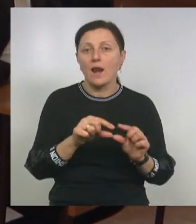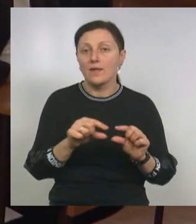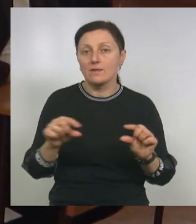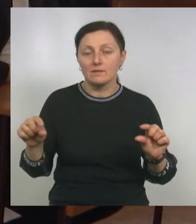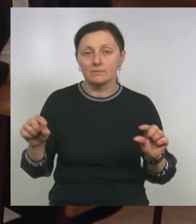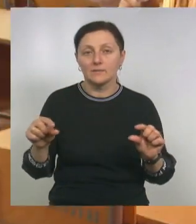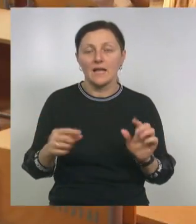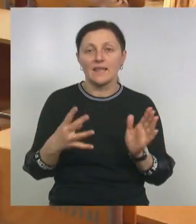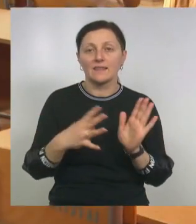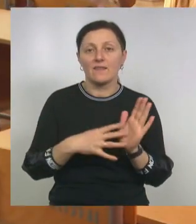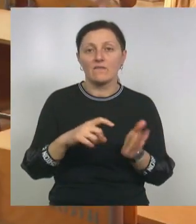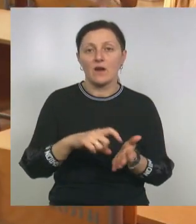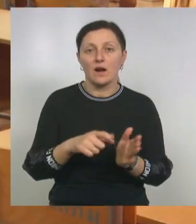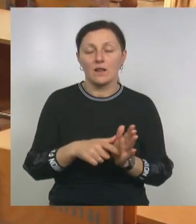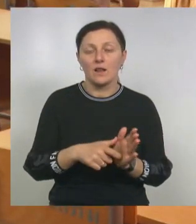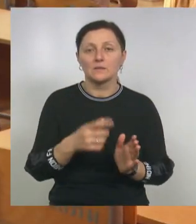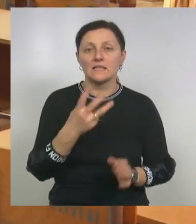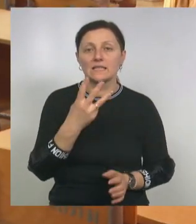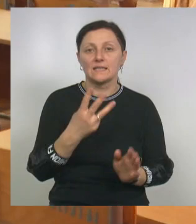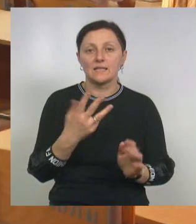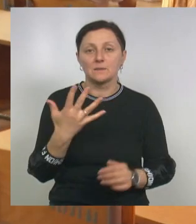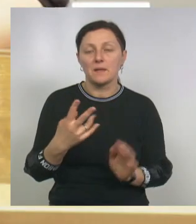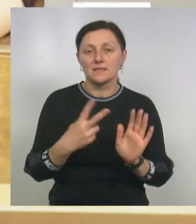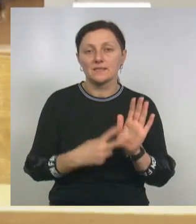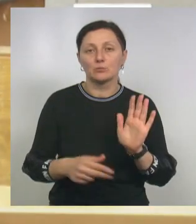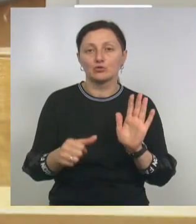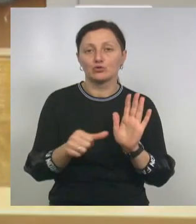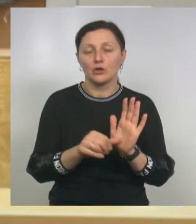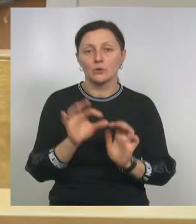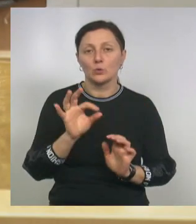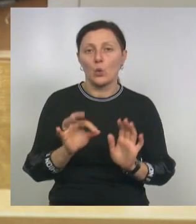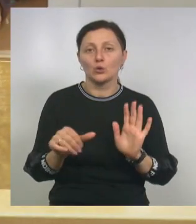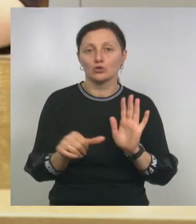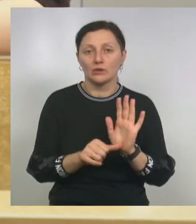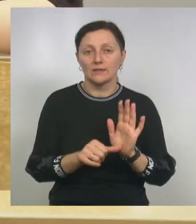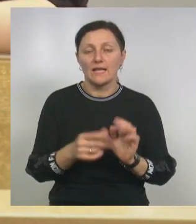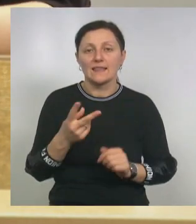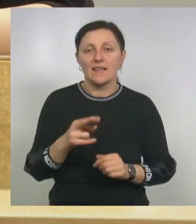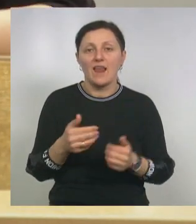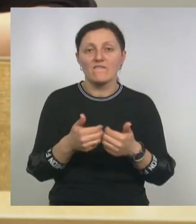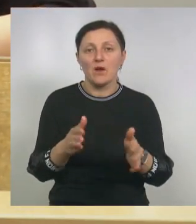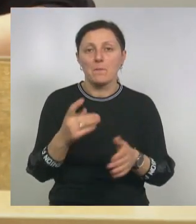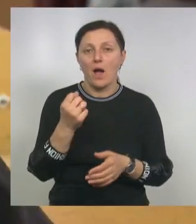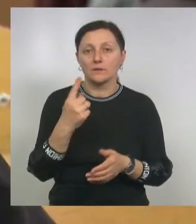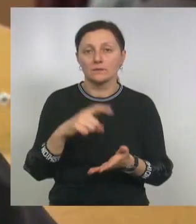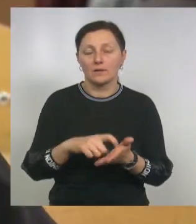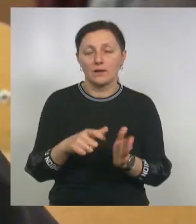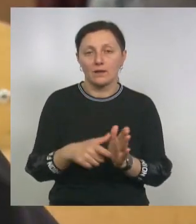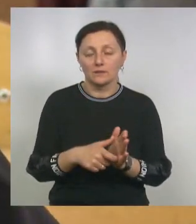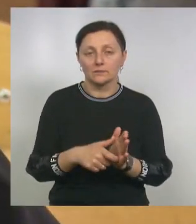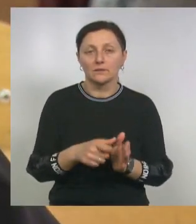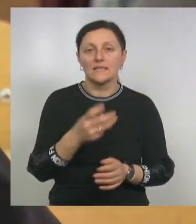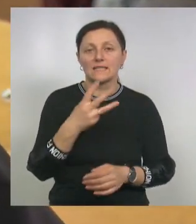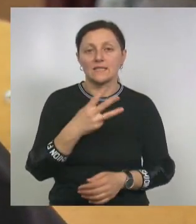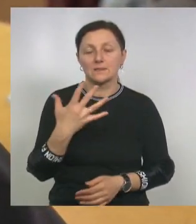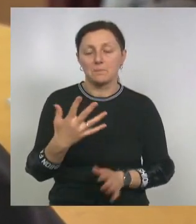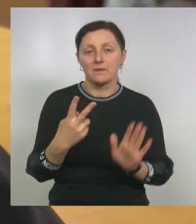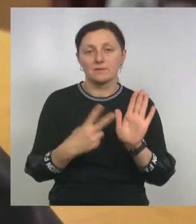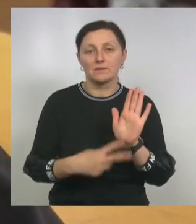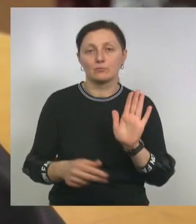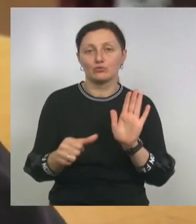Для девятиклассников 35 76 06, для выпускников 11 классов 35 76